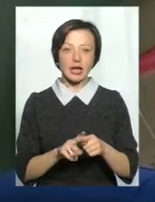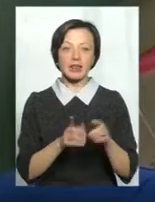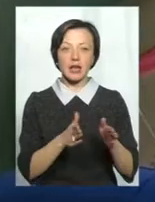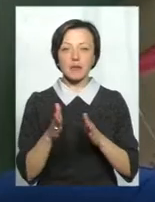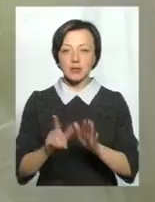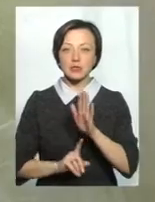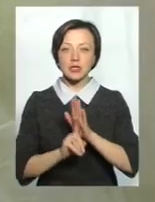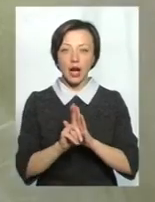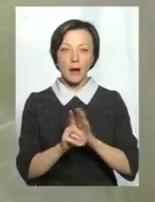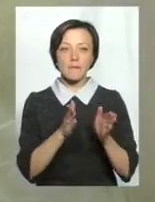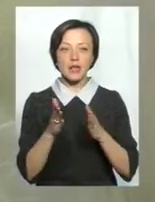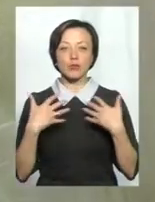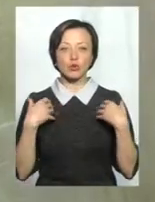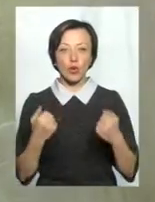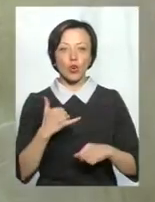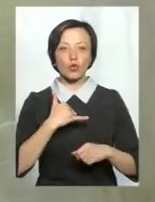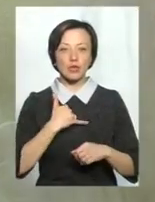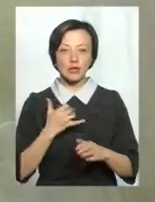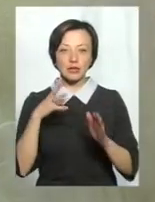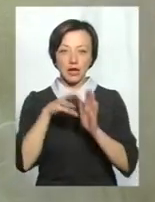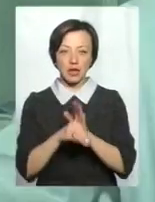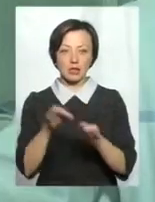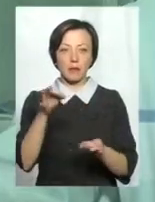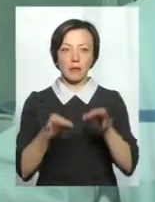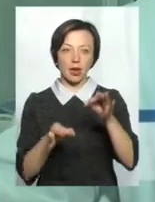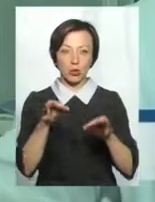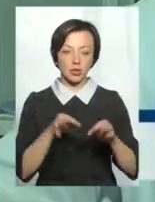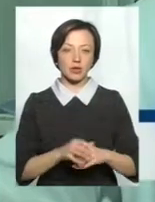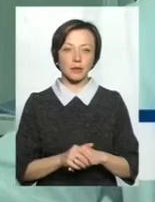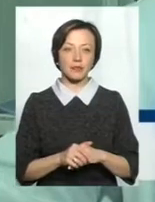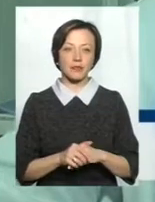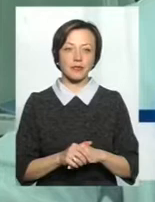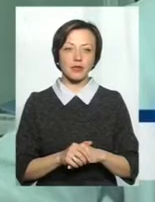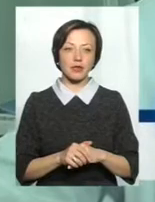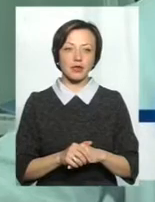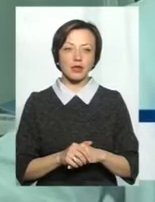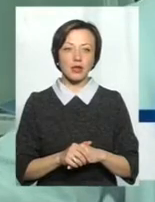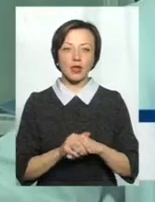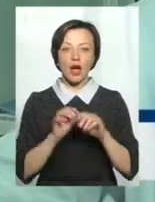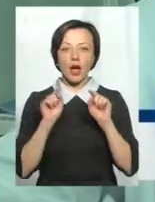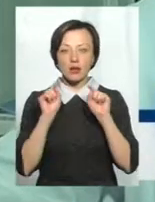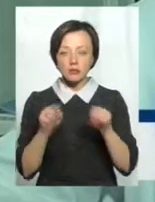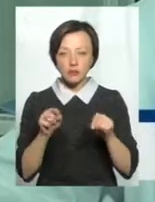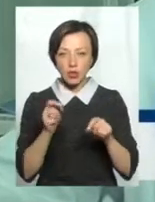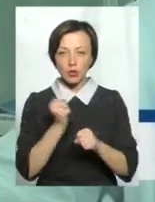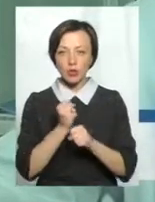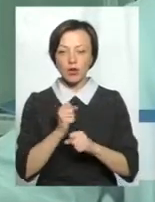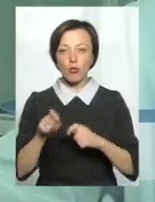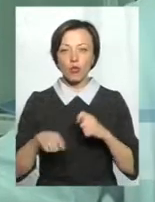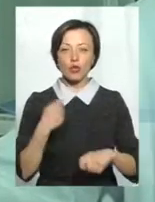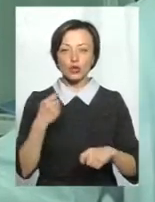механізми оздоровлення, які в нас вже закладені природою. Акцент робиться на порушення функції того органу,